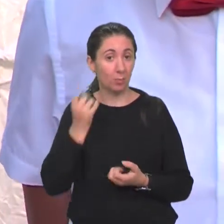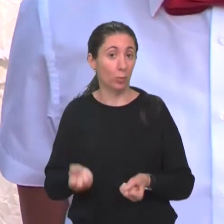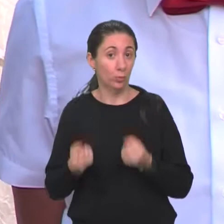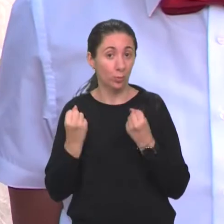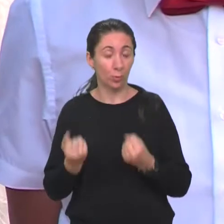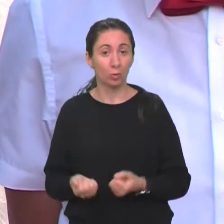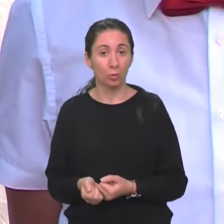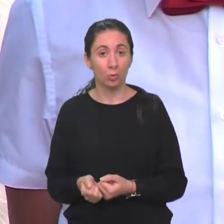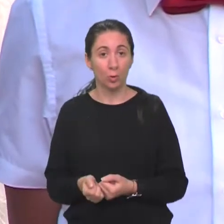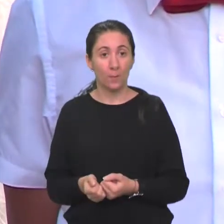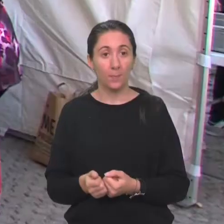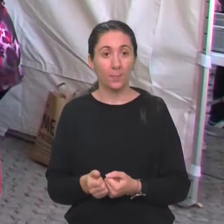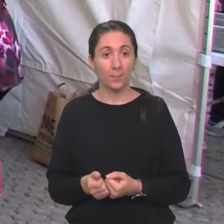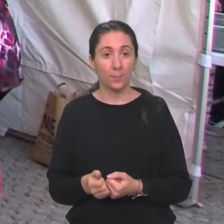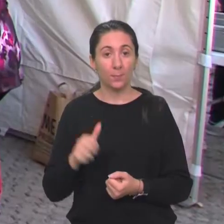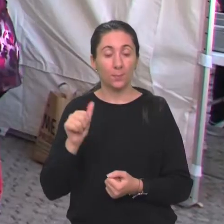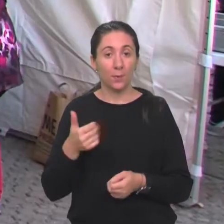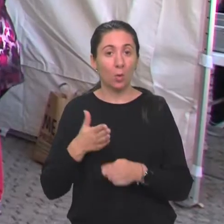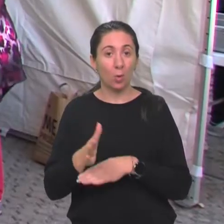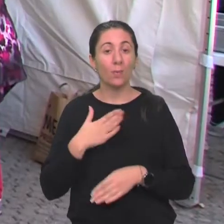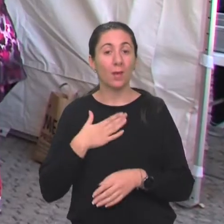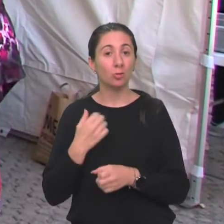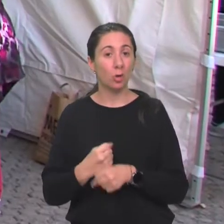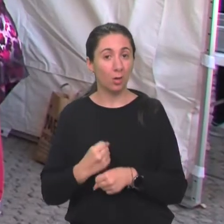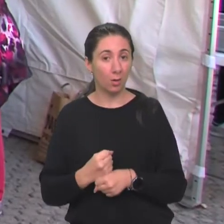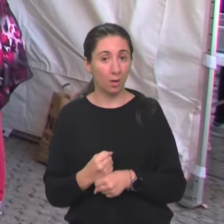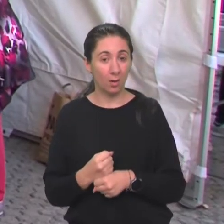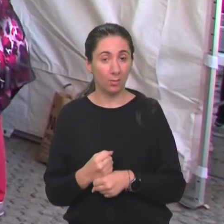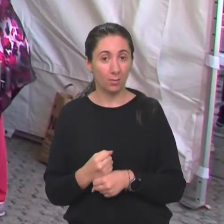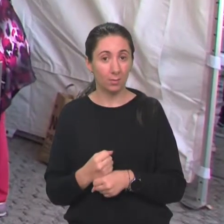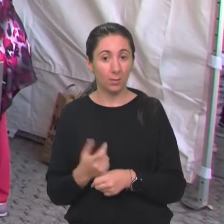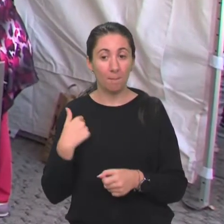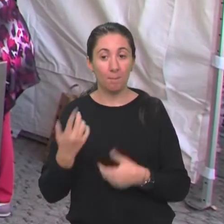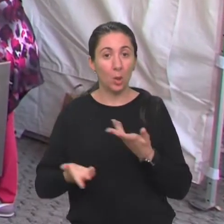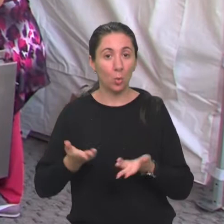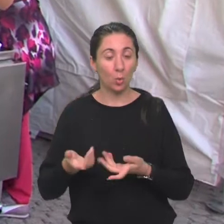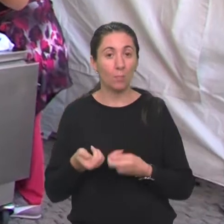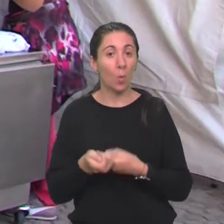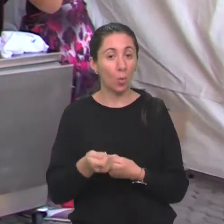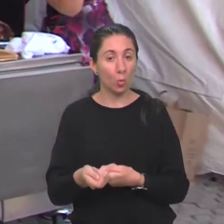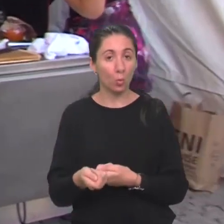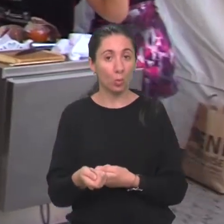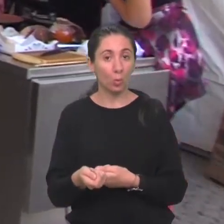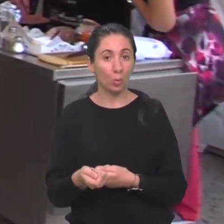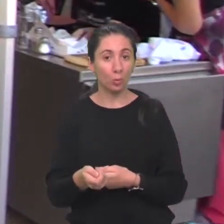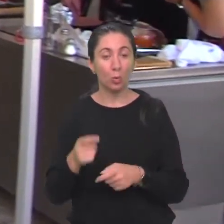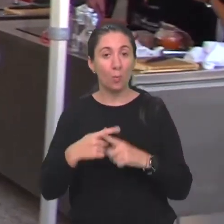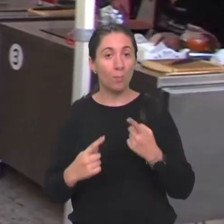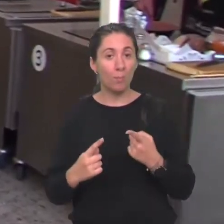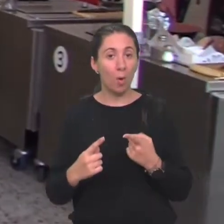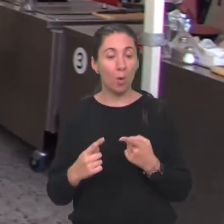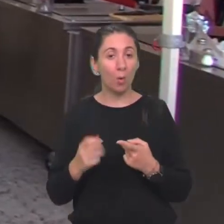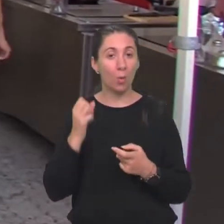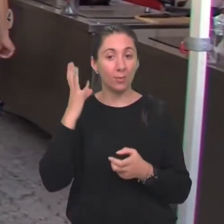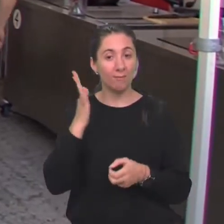teškoćama. Jer im, kroz naš rad, nudimo uslugu poludnojnog boravka za